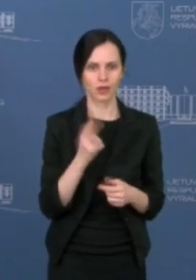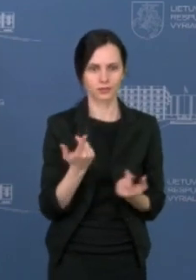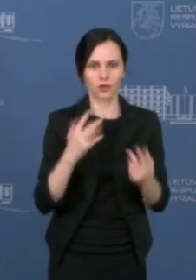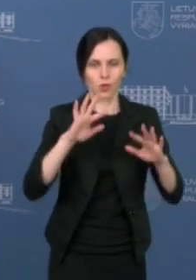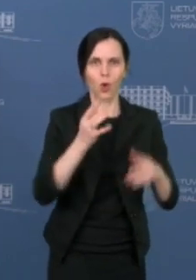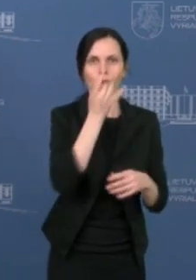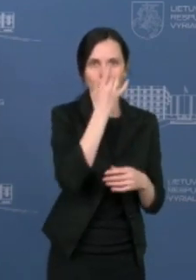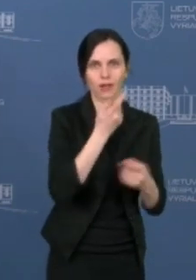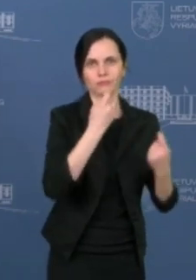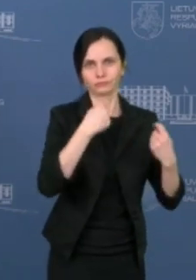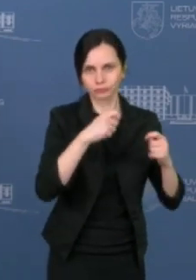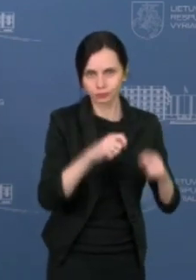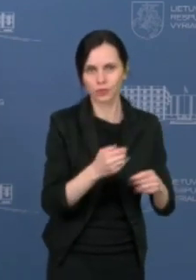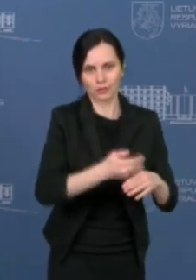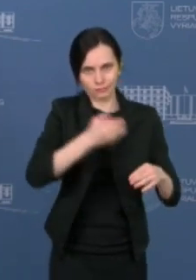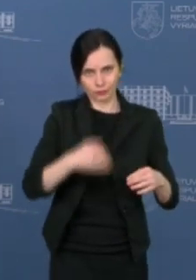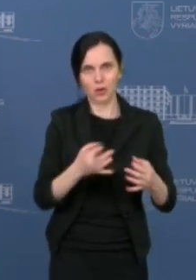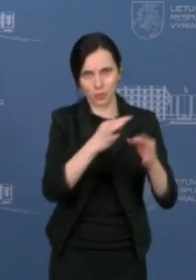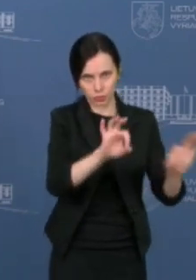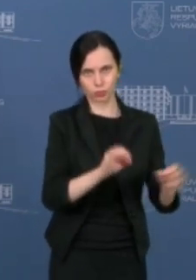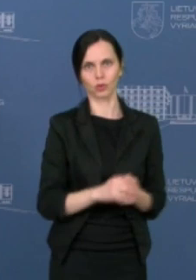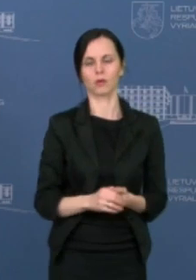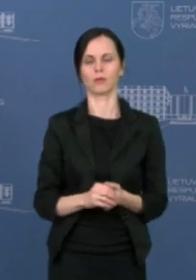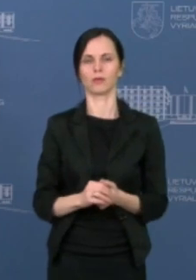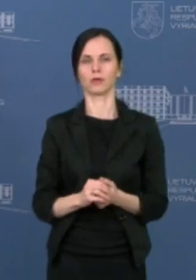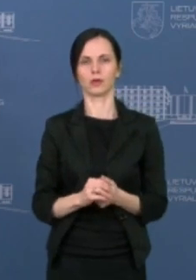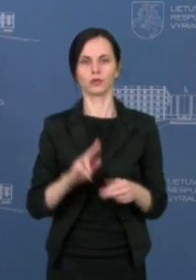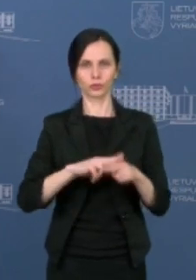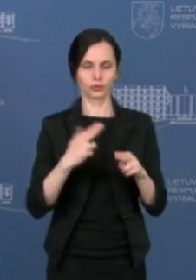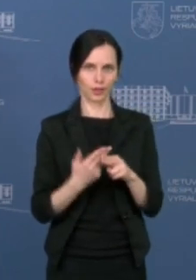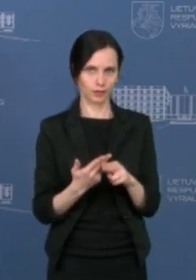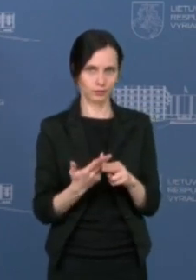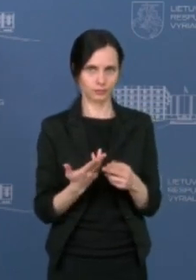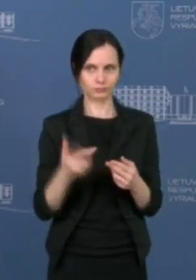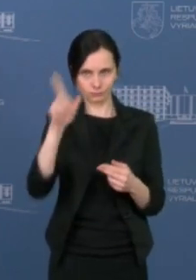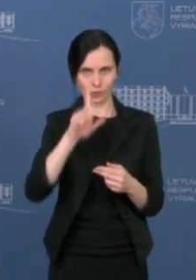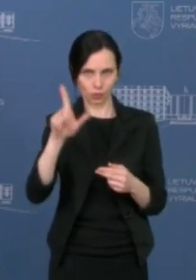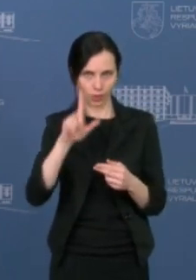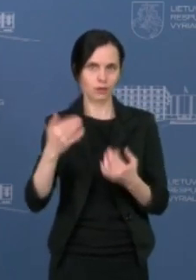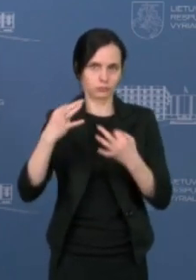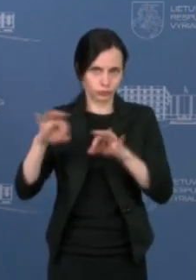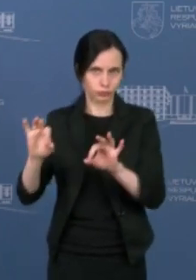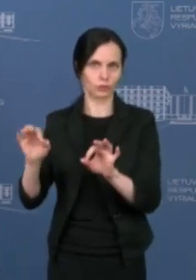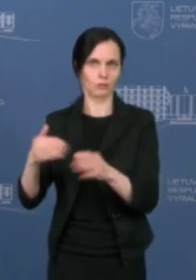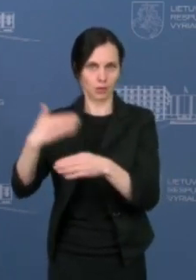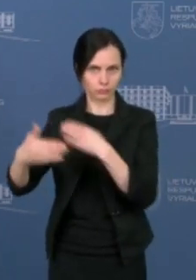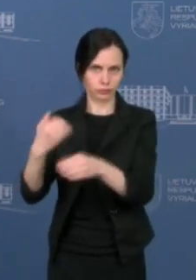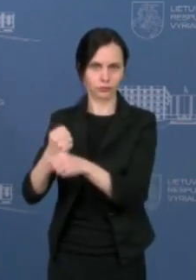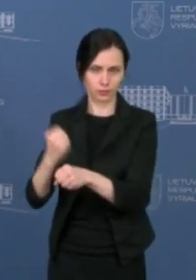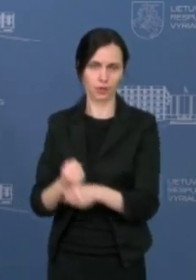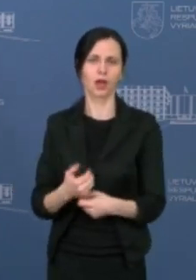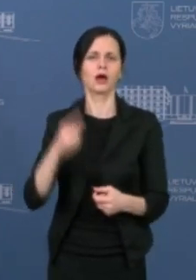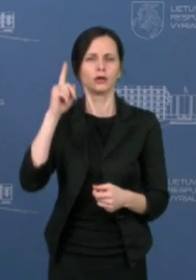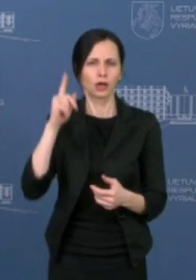atsiverimą anksčiau ir būtent tos veiklos, kurios yra laukia. Aš manau, kad tų klausimų bus čia dar ir